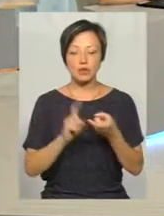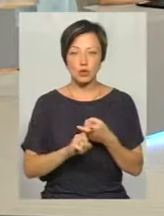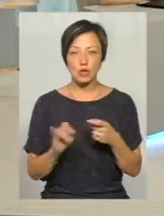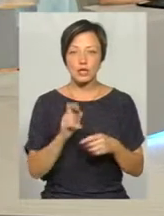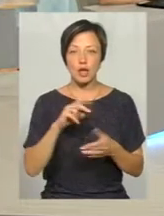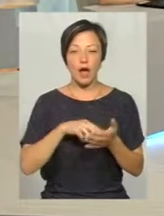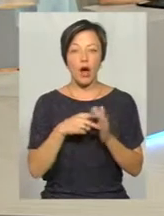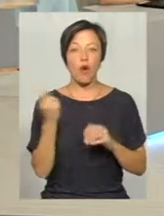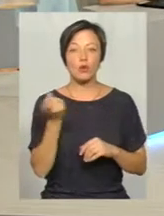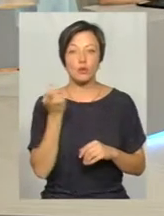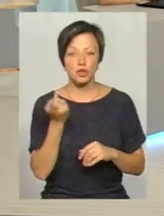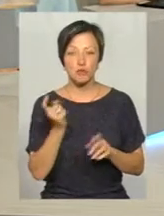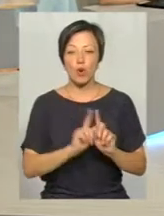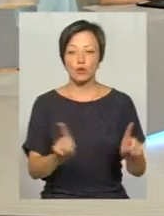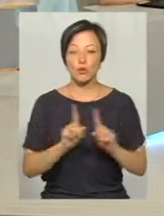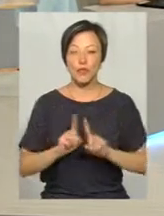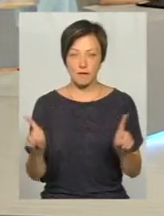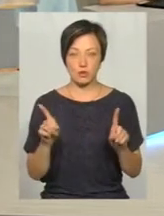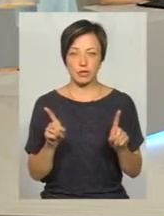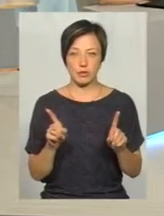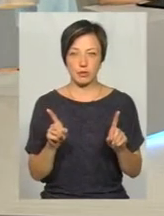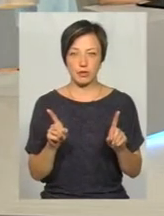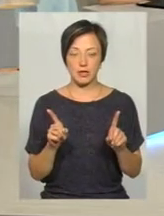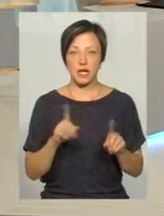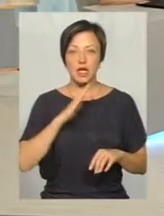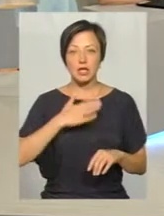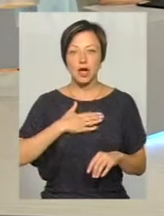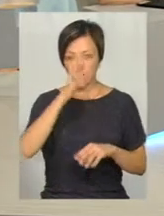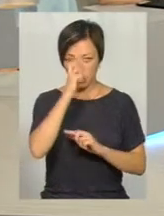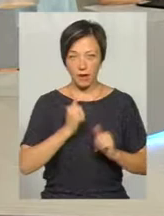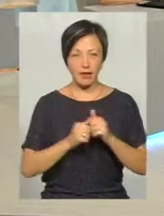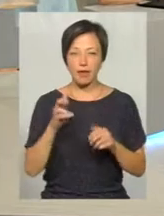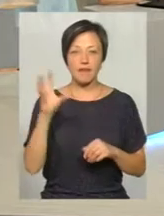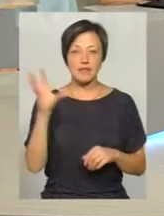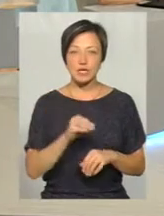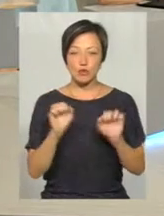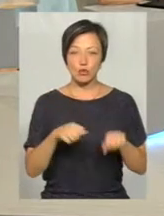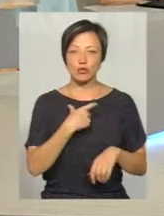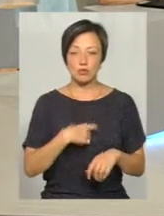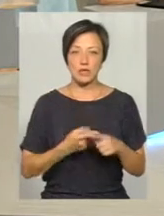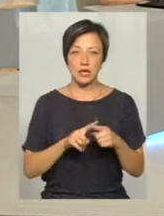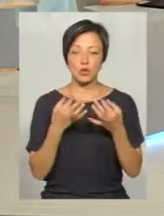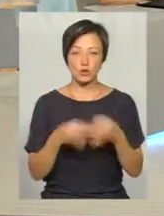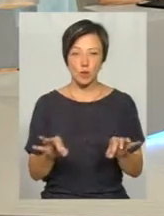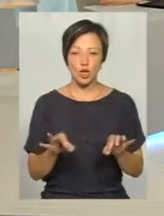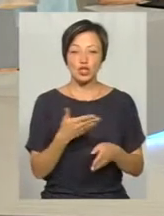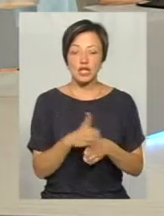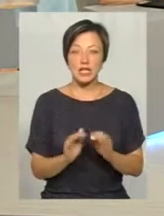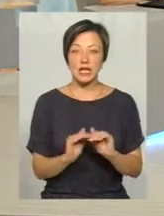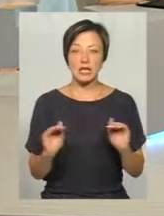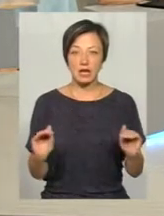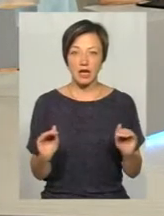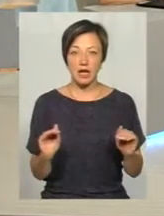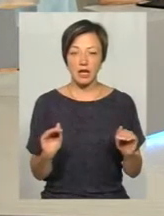економічними особливостями нашої країни, не всі можуть собі це дозволити. Тому частина дітей